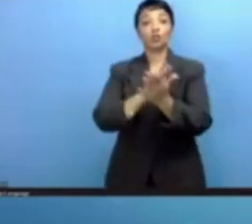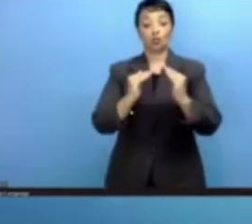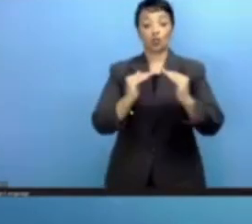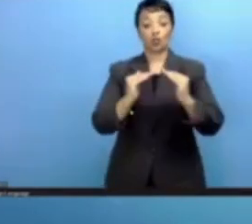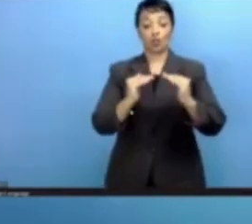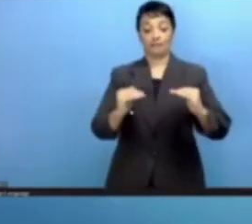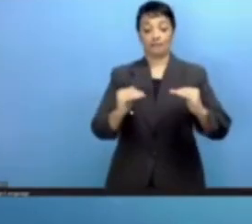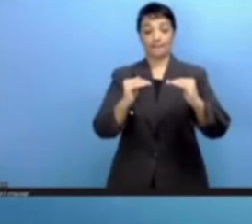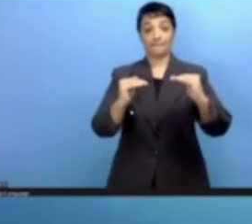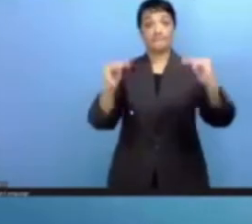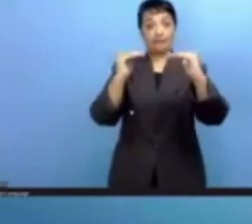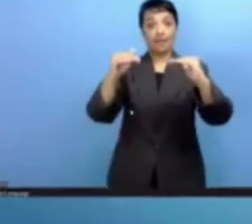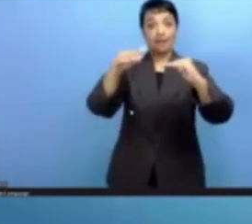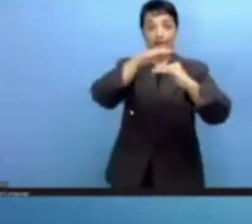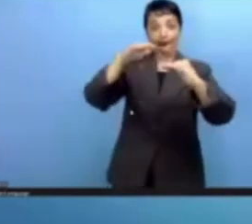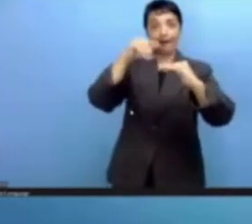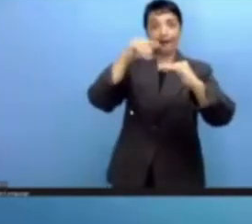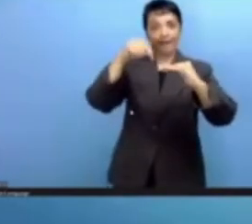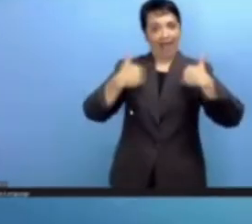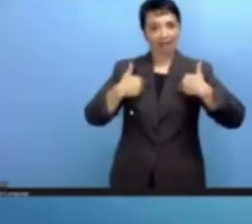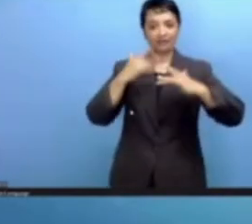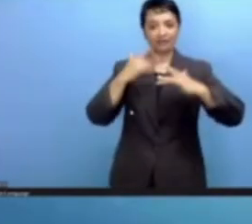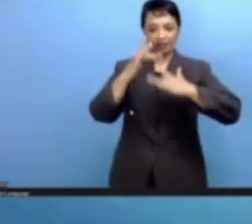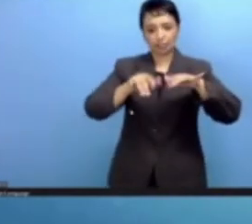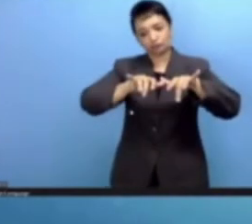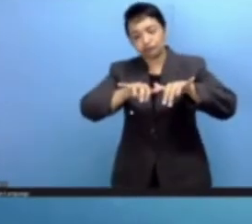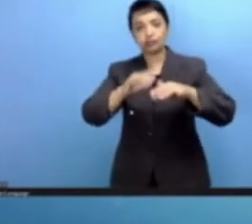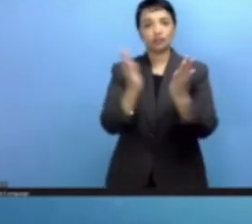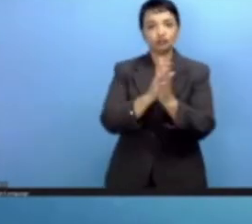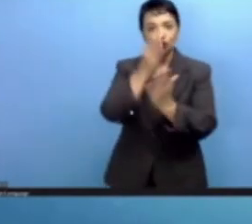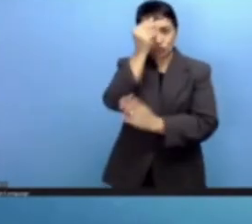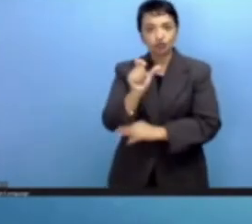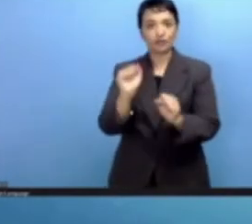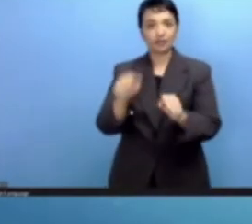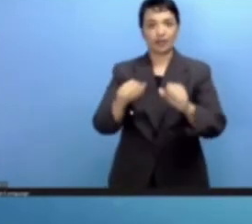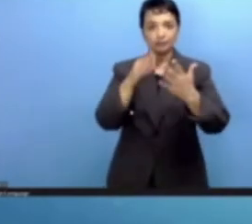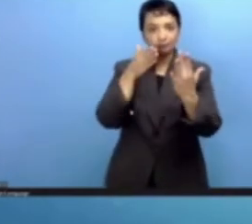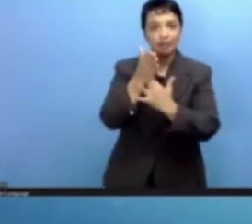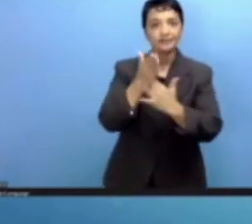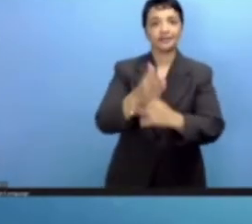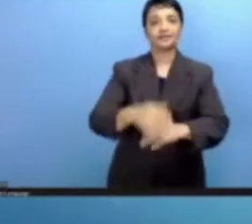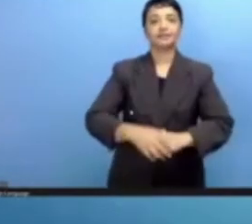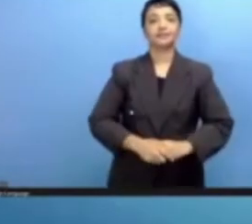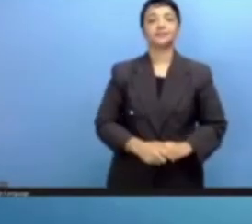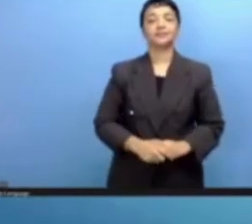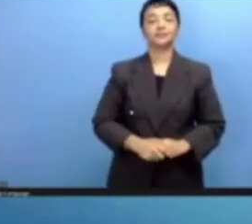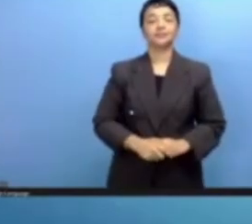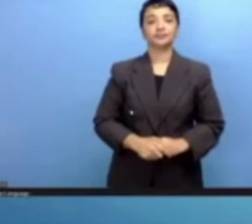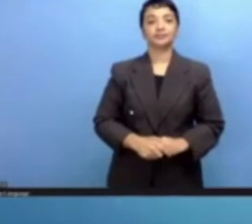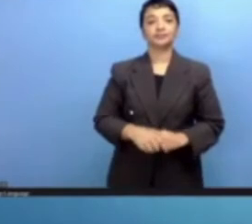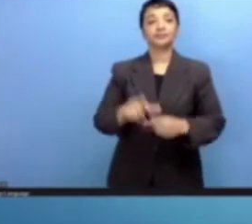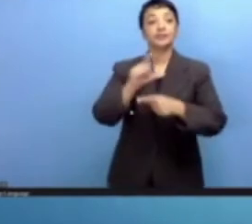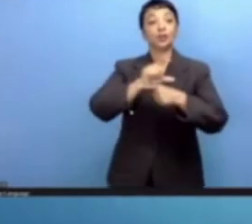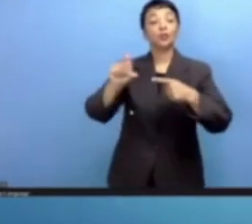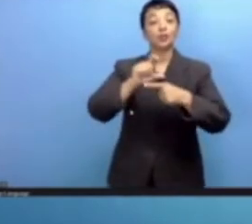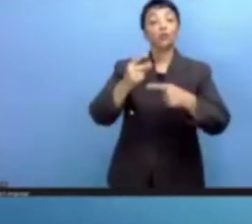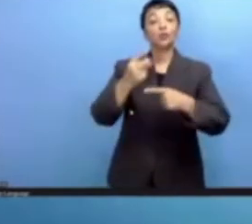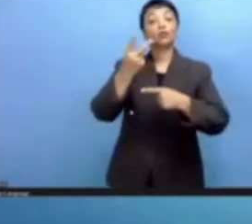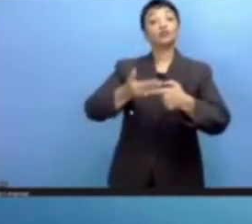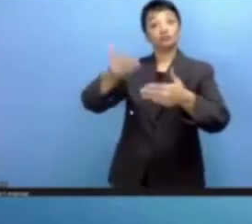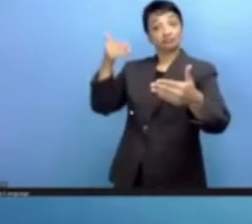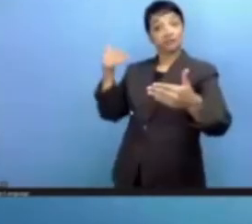الفايف جي في عدد من المدن الأساسية ومنذ حوالي